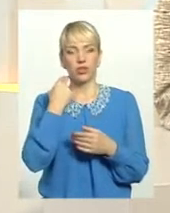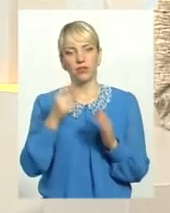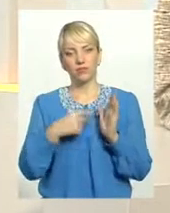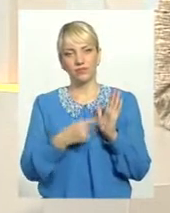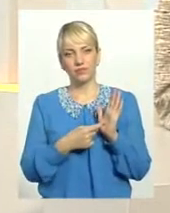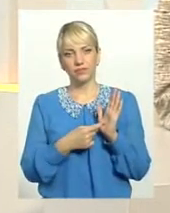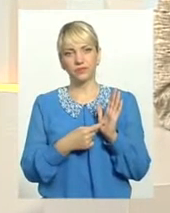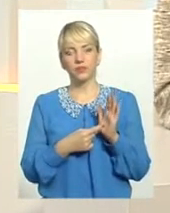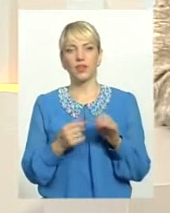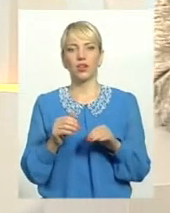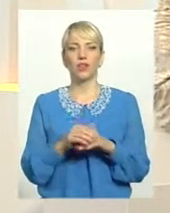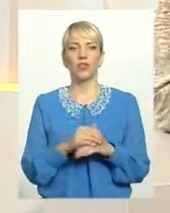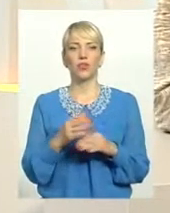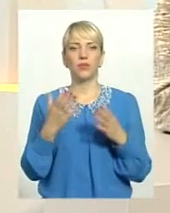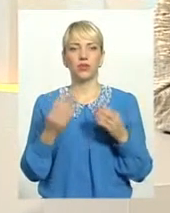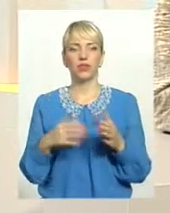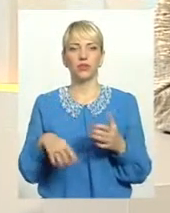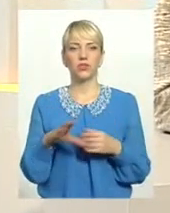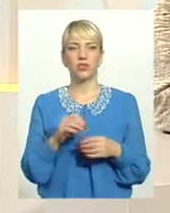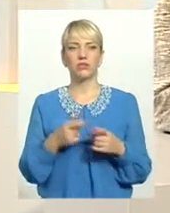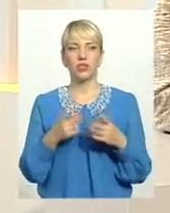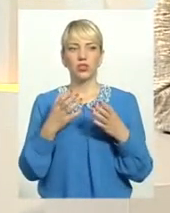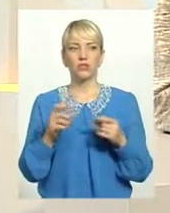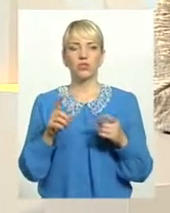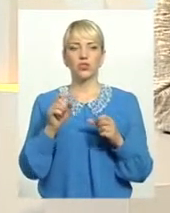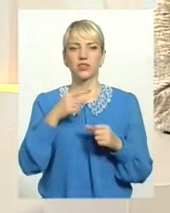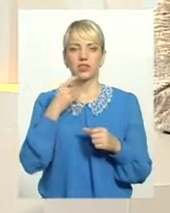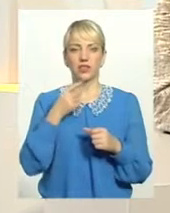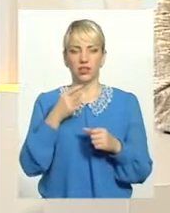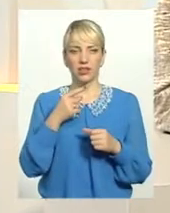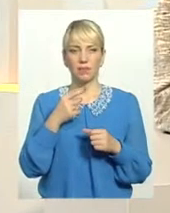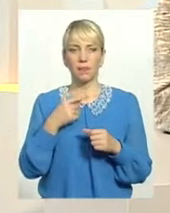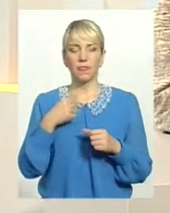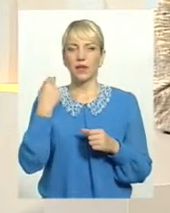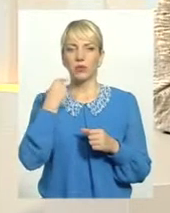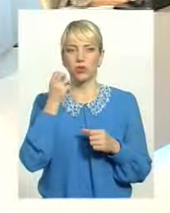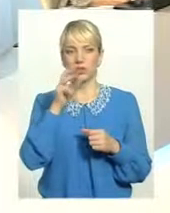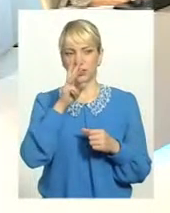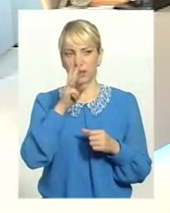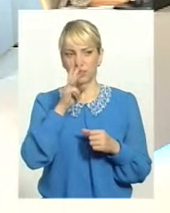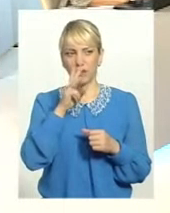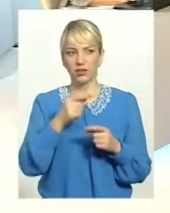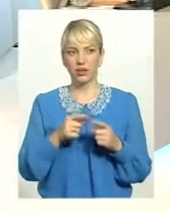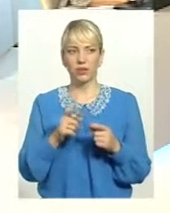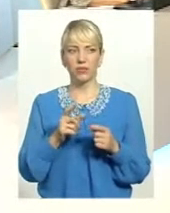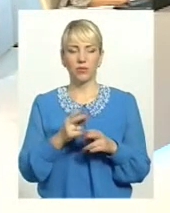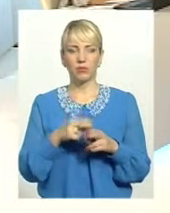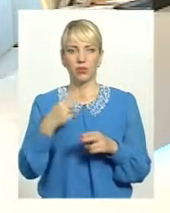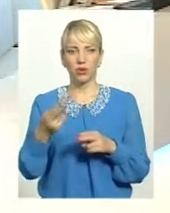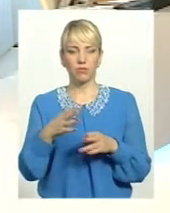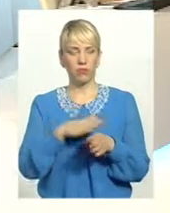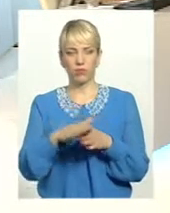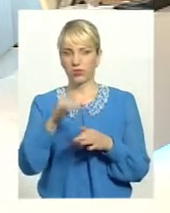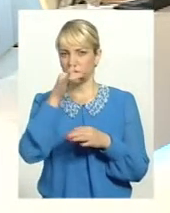Добрий день всім. Ще не можна, звичайно, сказати, що борги і заробітної плати погашені повністю по області,